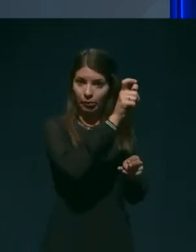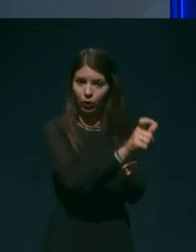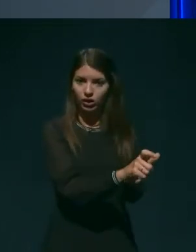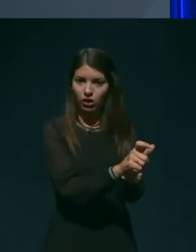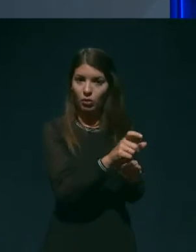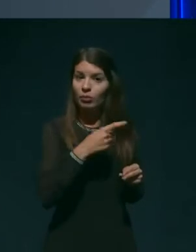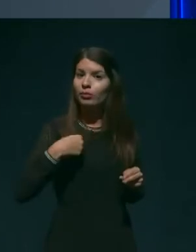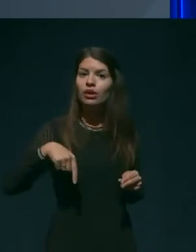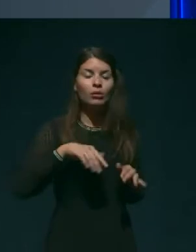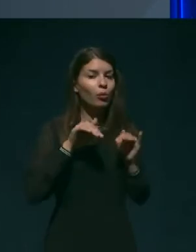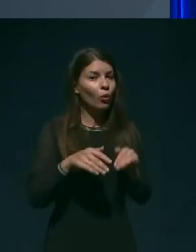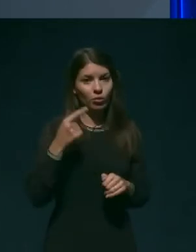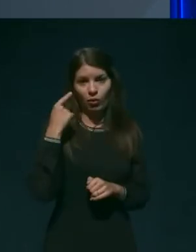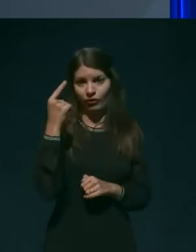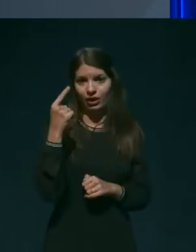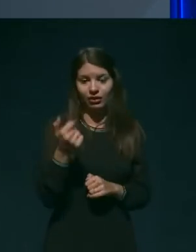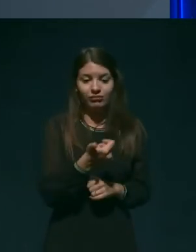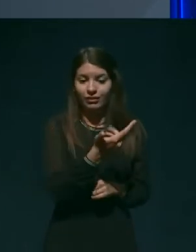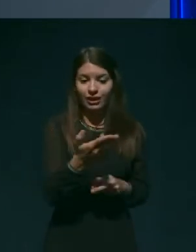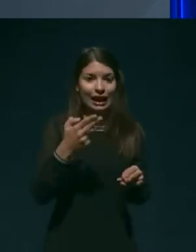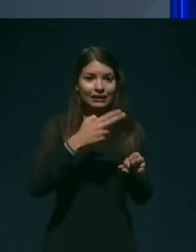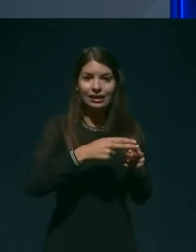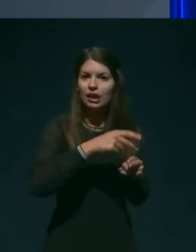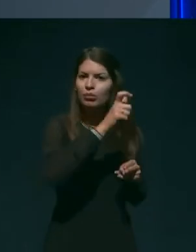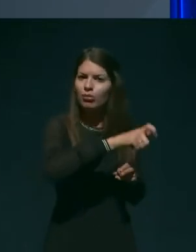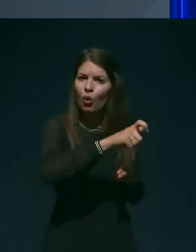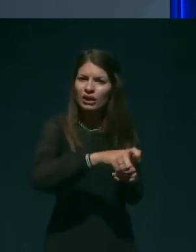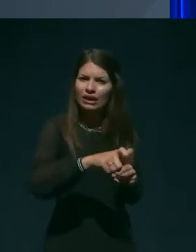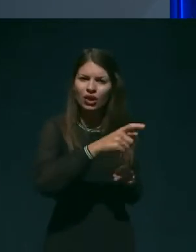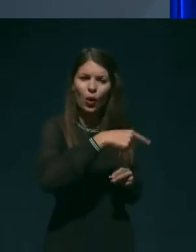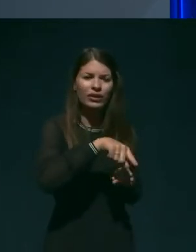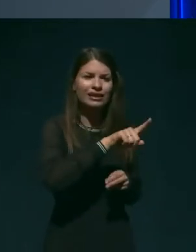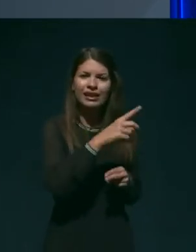zavedati, da določeni bovniki, ne glede na to,